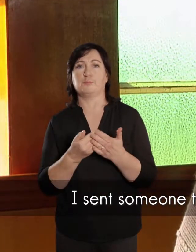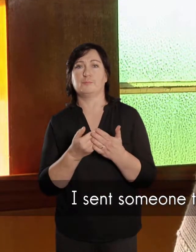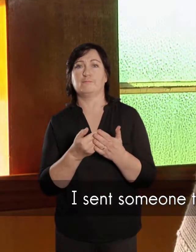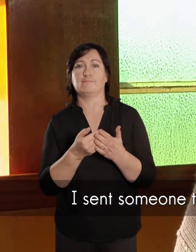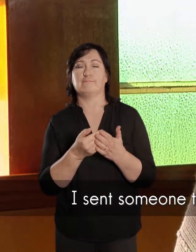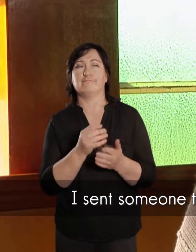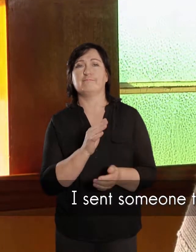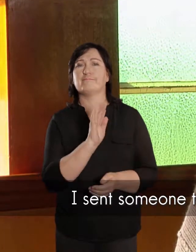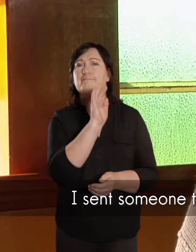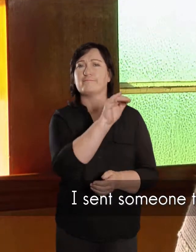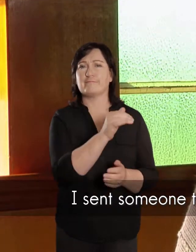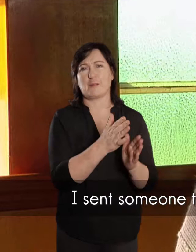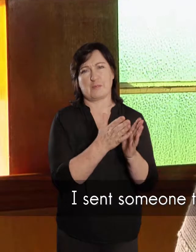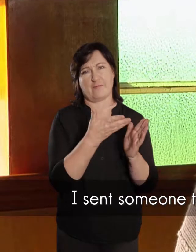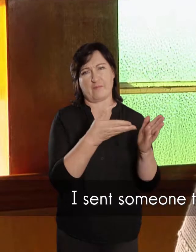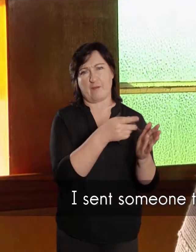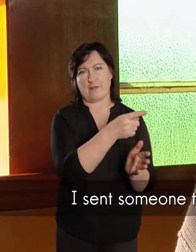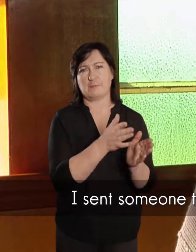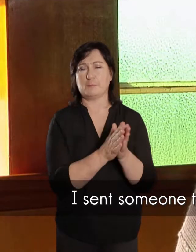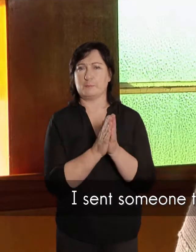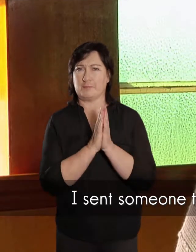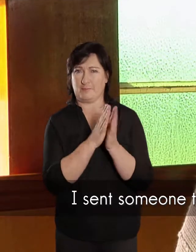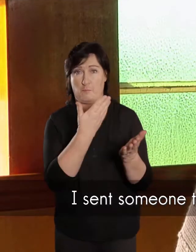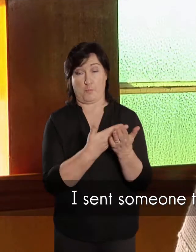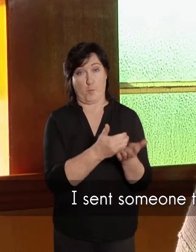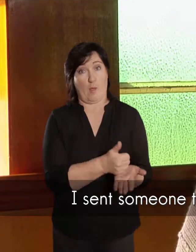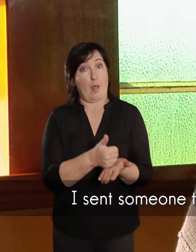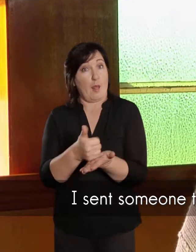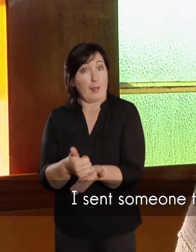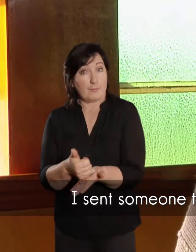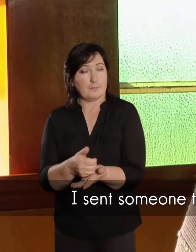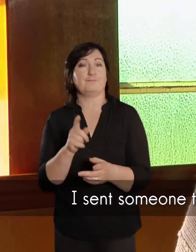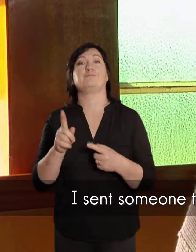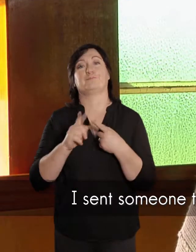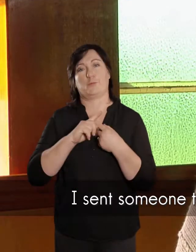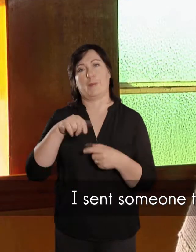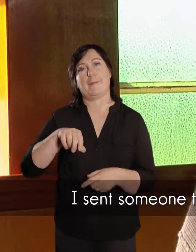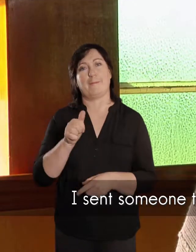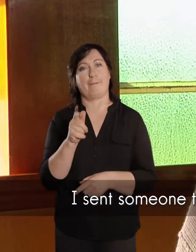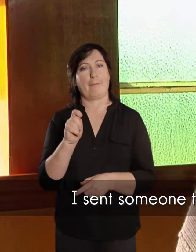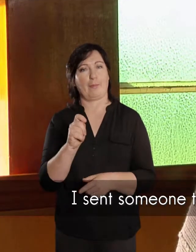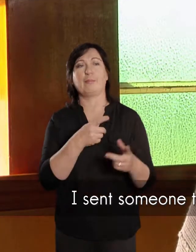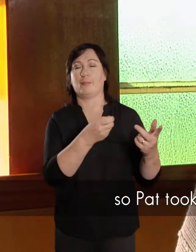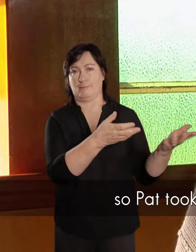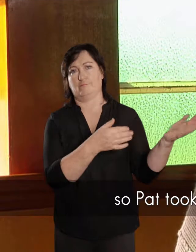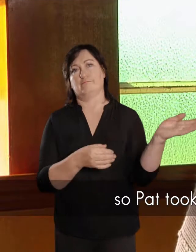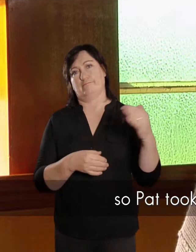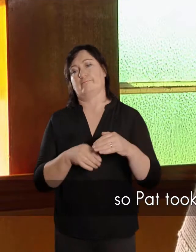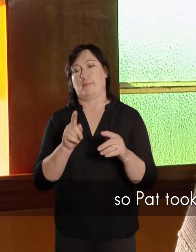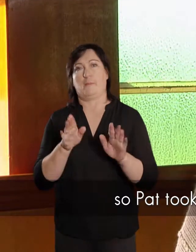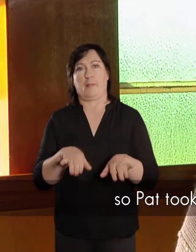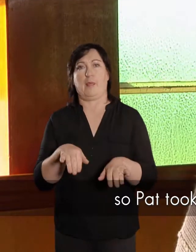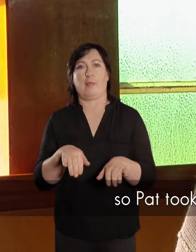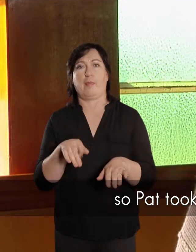ek het haar gaan vraag, eindelijk iemand gestuur om haar te gaan vraag, of sy nie sal gaan uit die haalpe, en